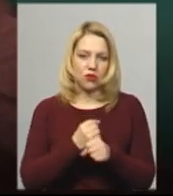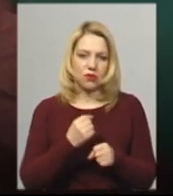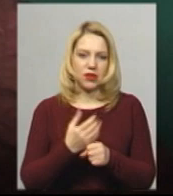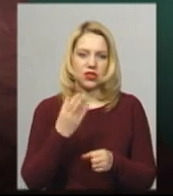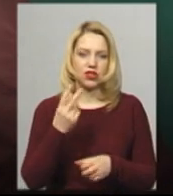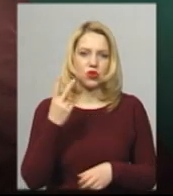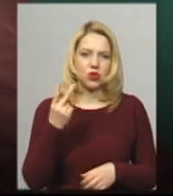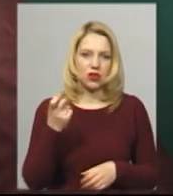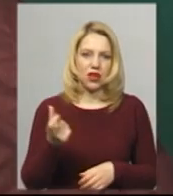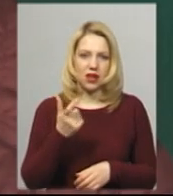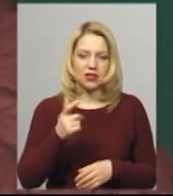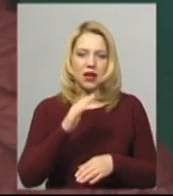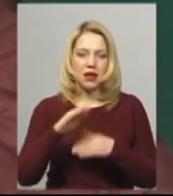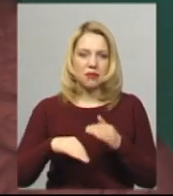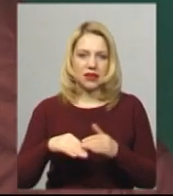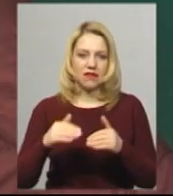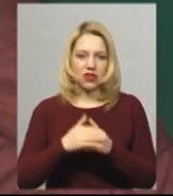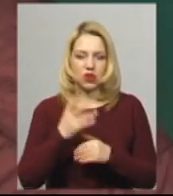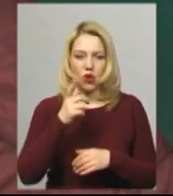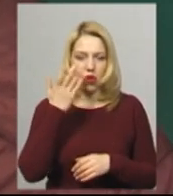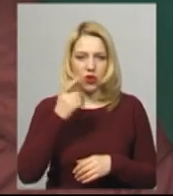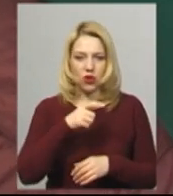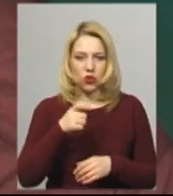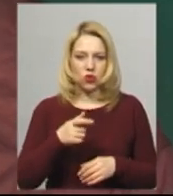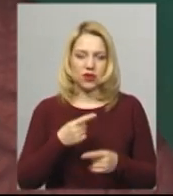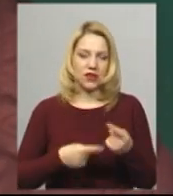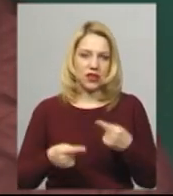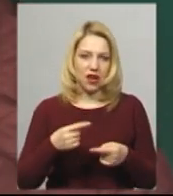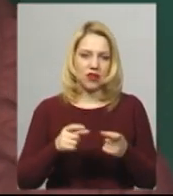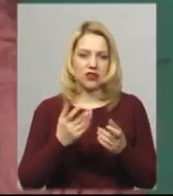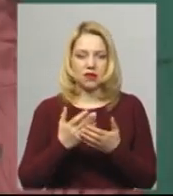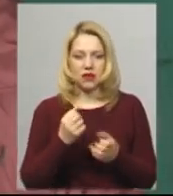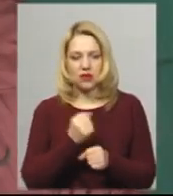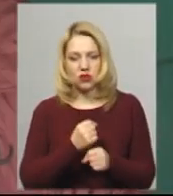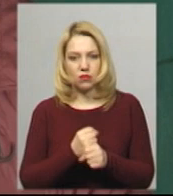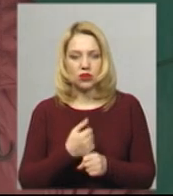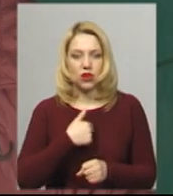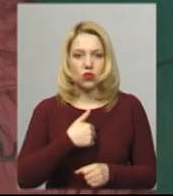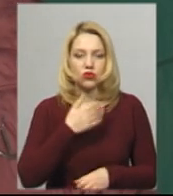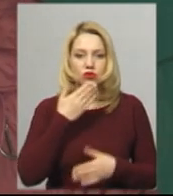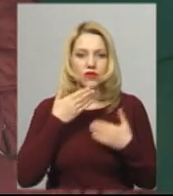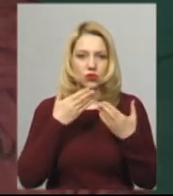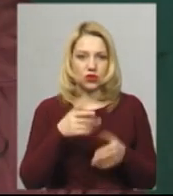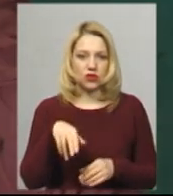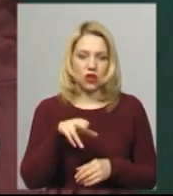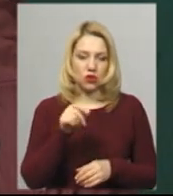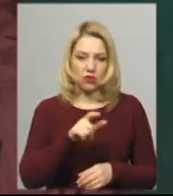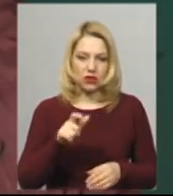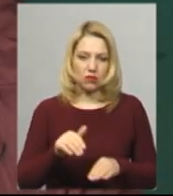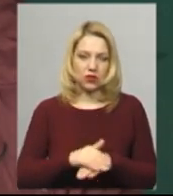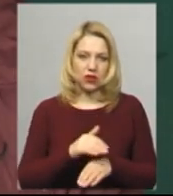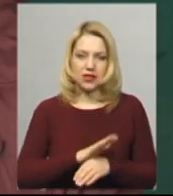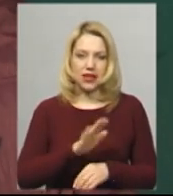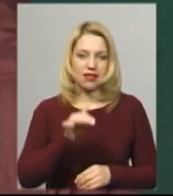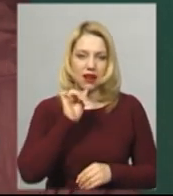другий раз під вечір, коли люди масово вертаються десь ще з роботи. Я хочу звернутися до мешканців, будь ласка,